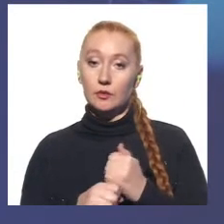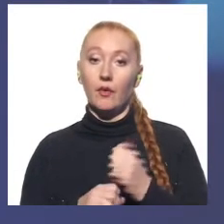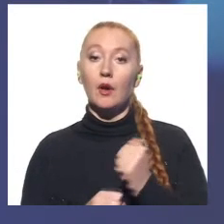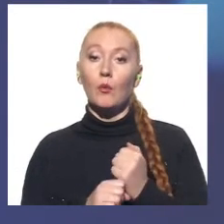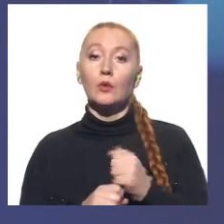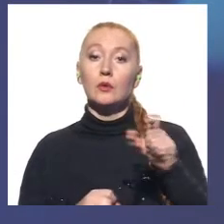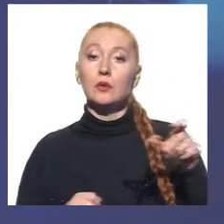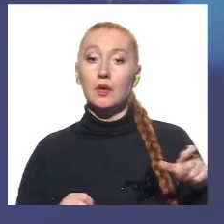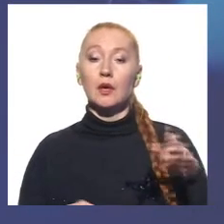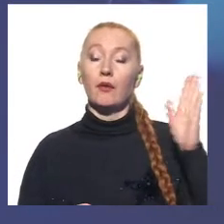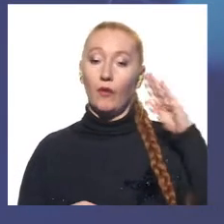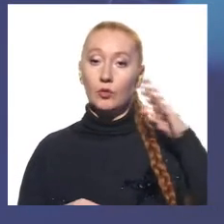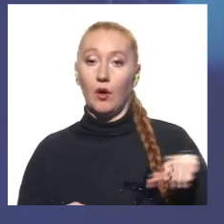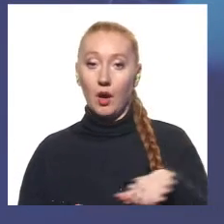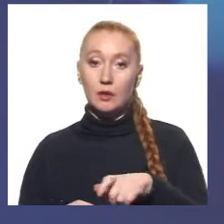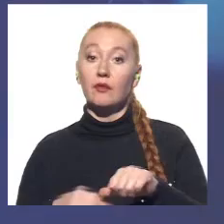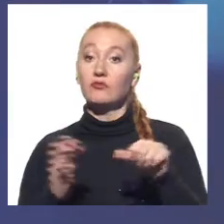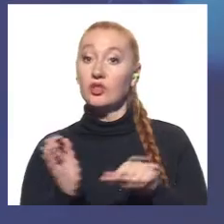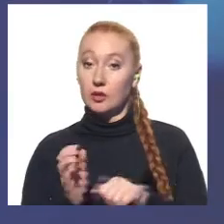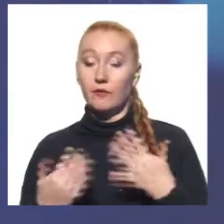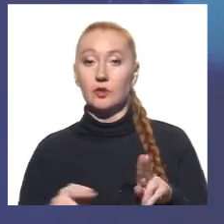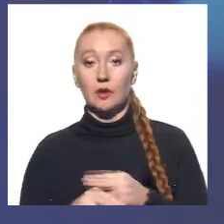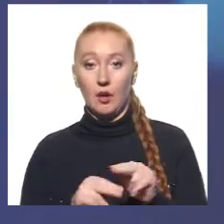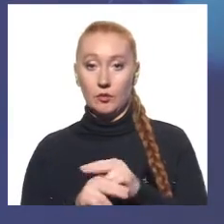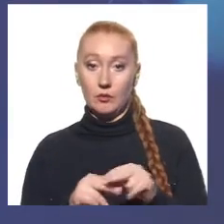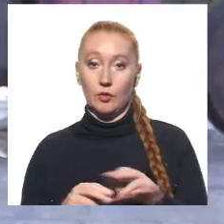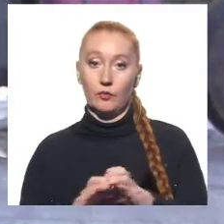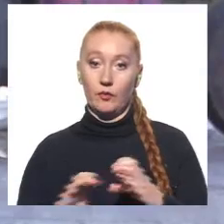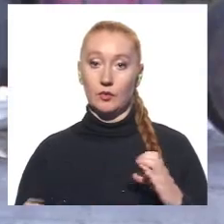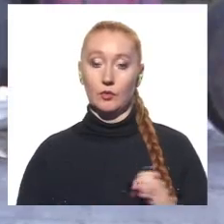Дніпроводоканалу. Близько 16-ї години трубу відремонтували.